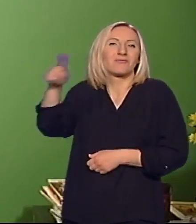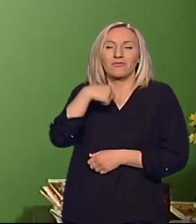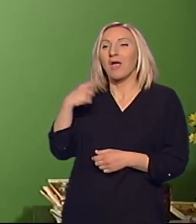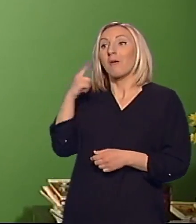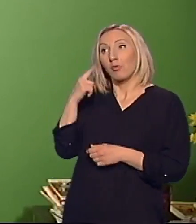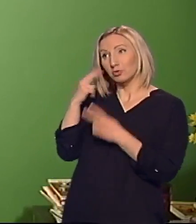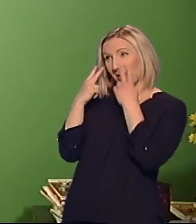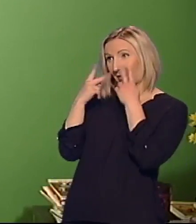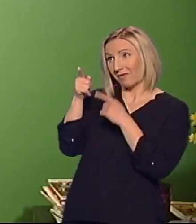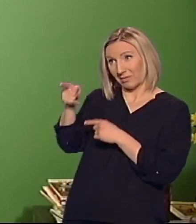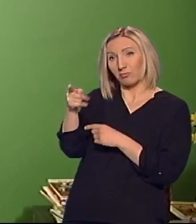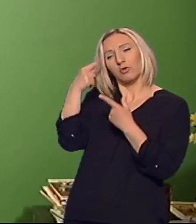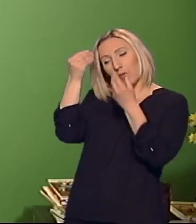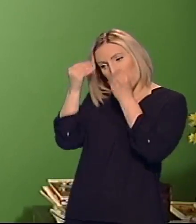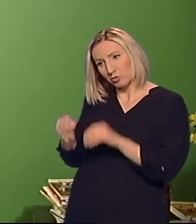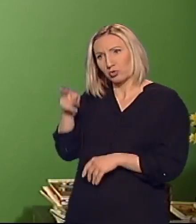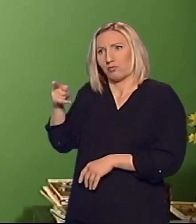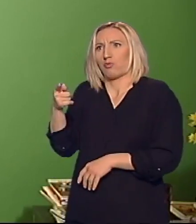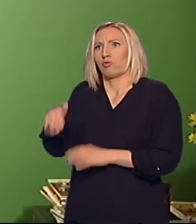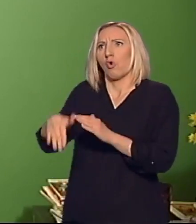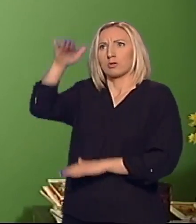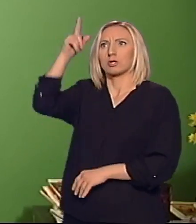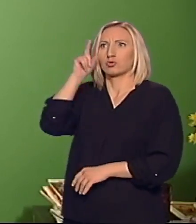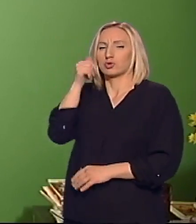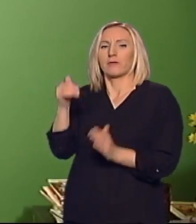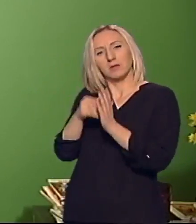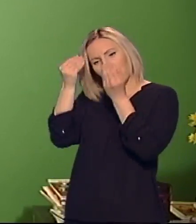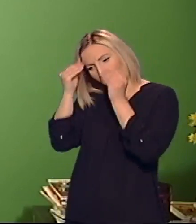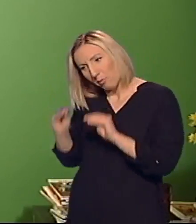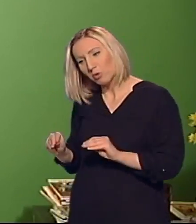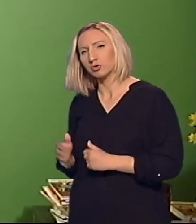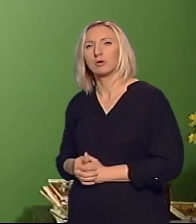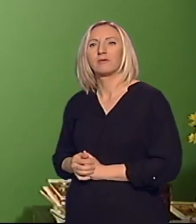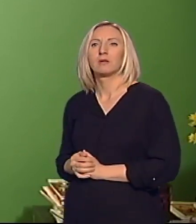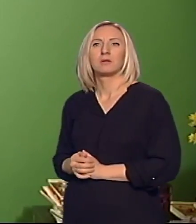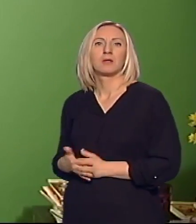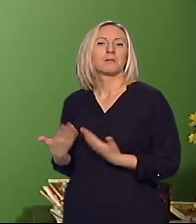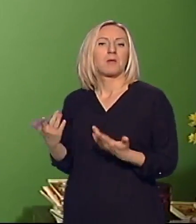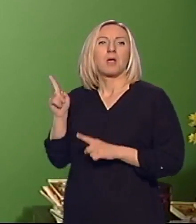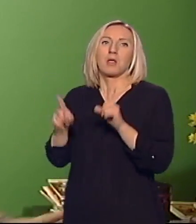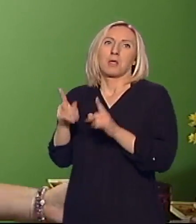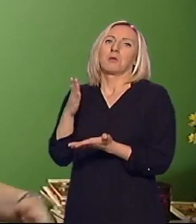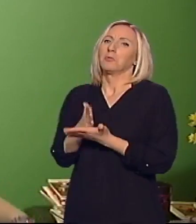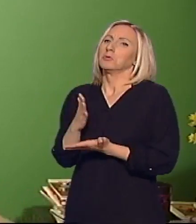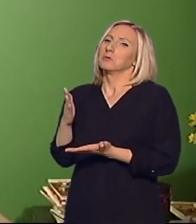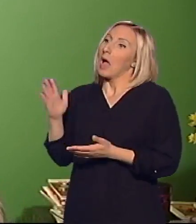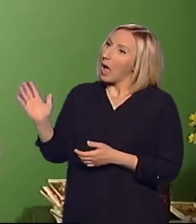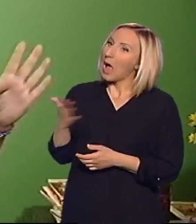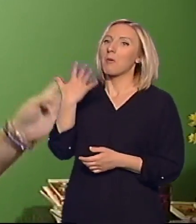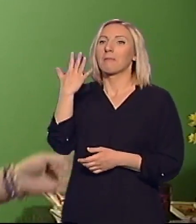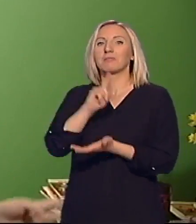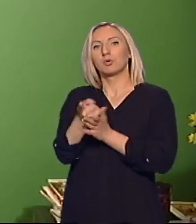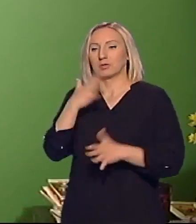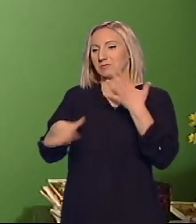da to poštujem. Na kraju je krav on je odrasto čovek i to treba poštovati. Tako da nekad bude, idemo, za pet minuta smo se